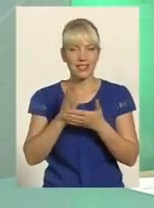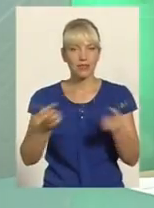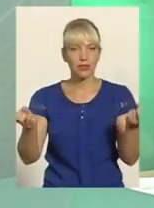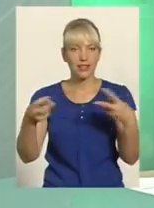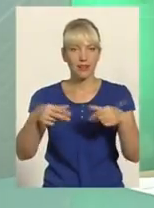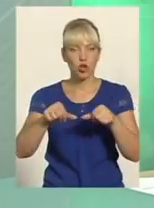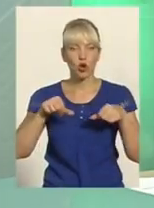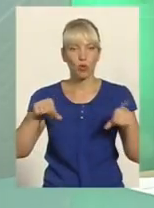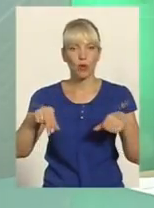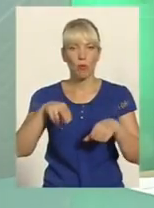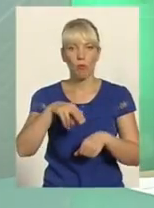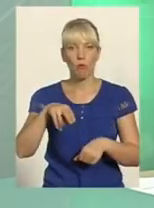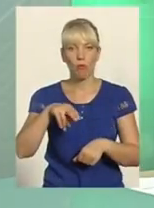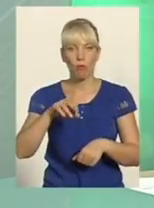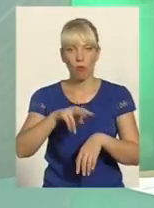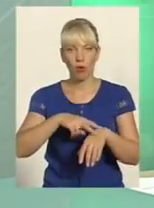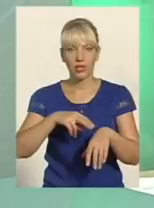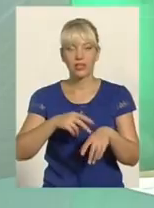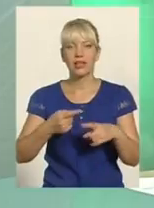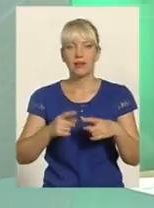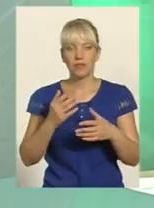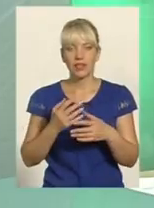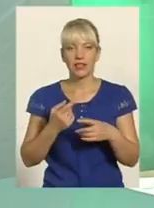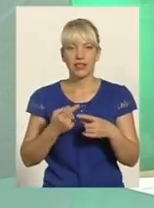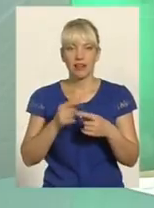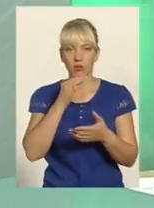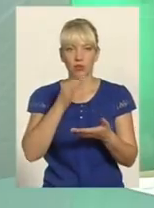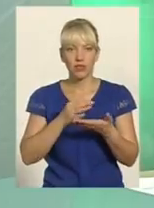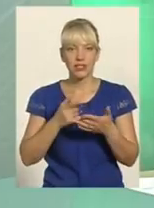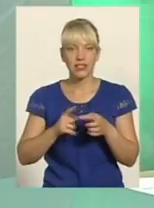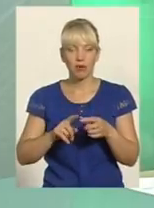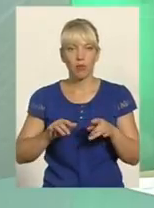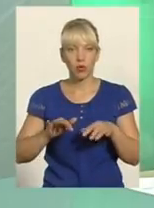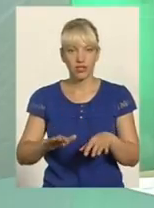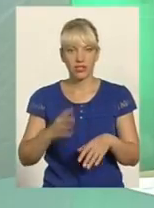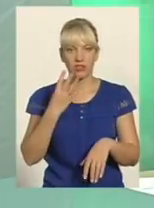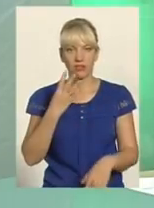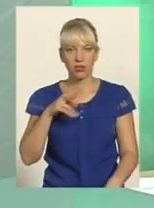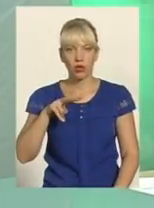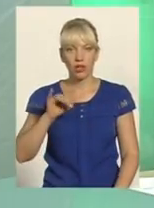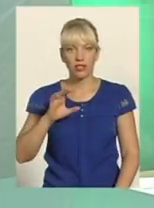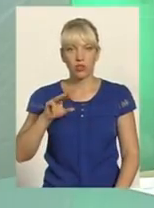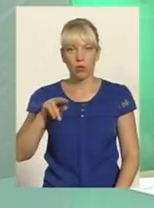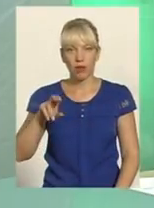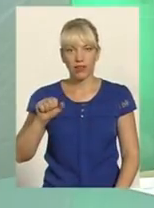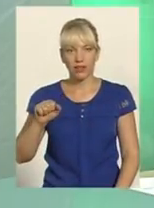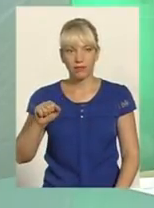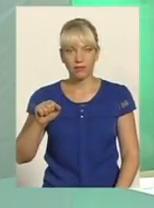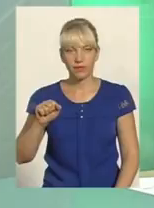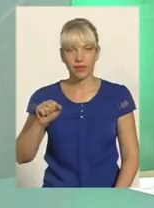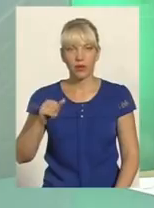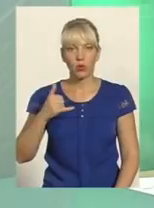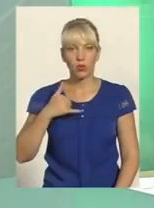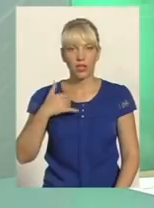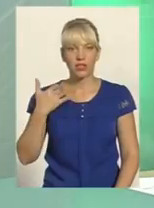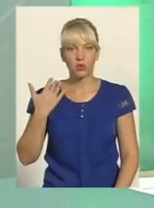І на відповідні ці процеси, я думаю, що 4 листопада в